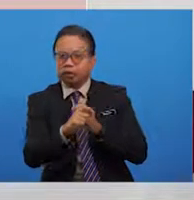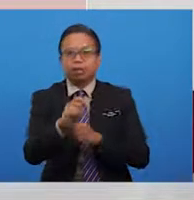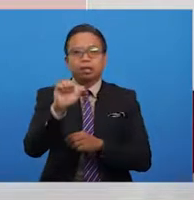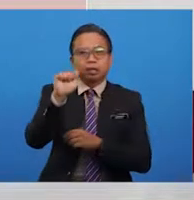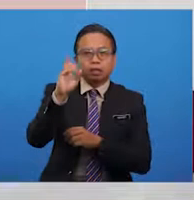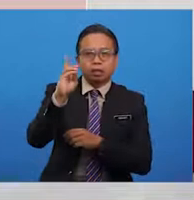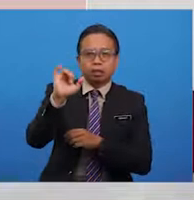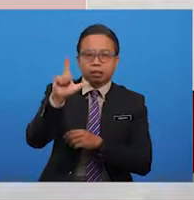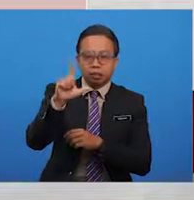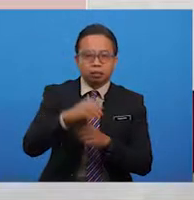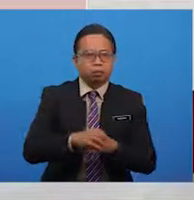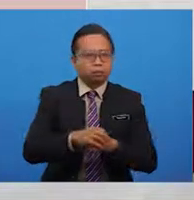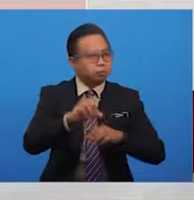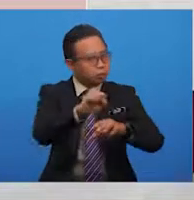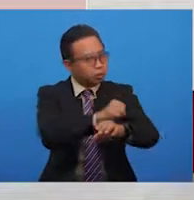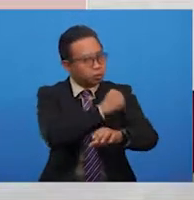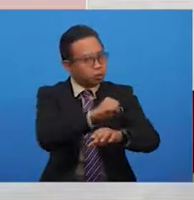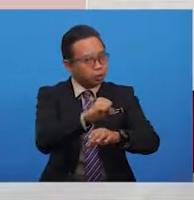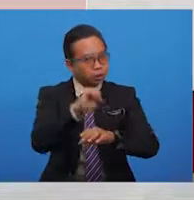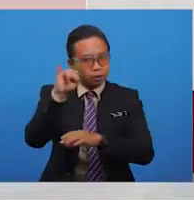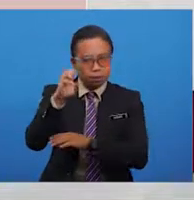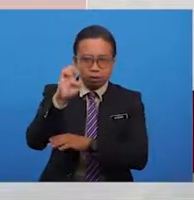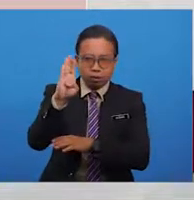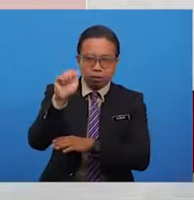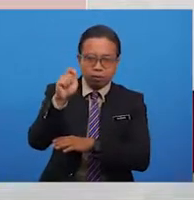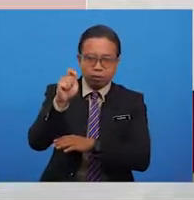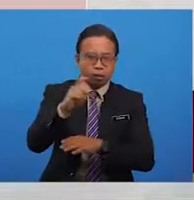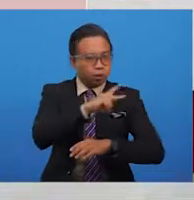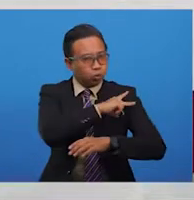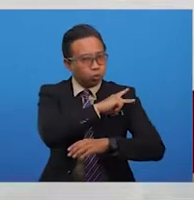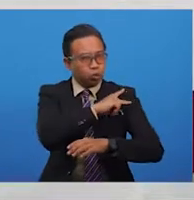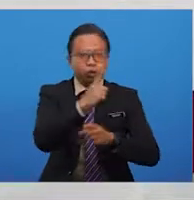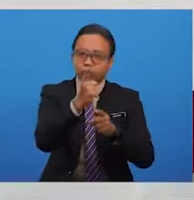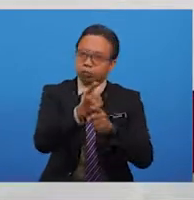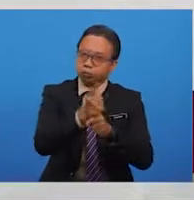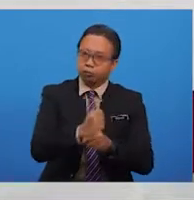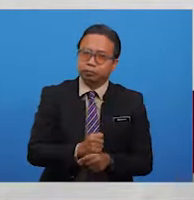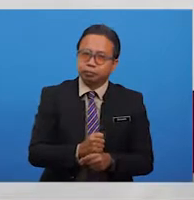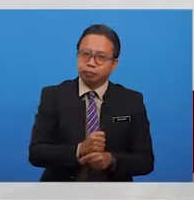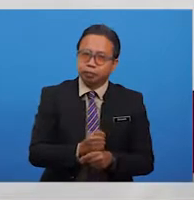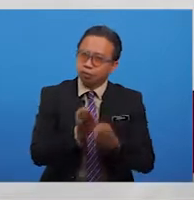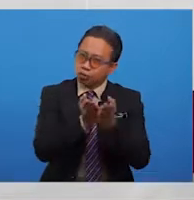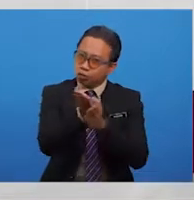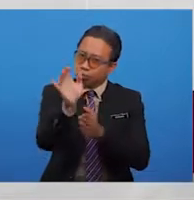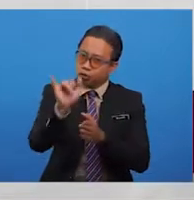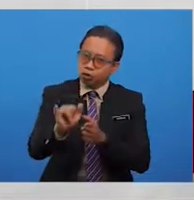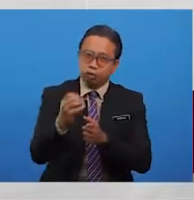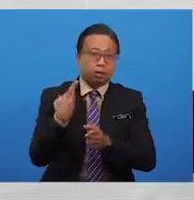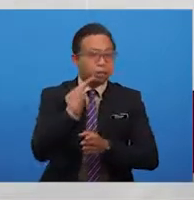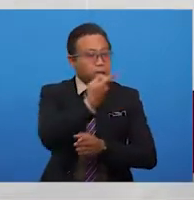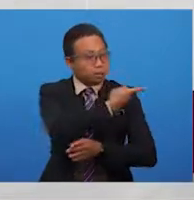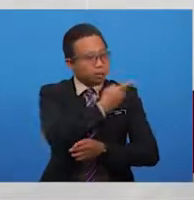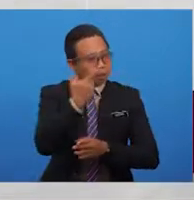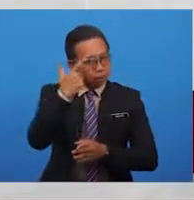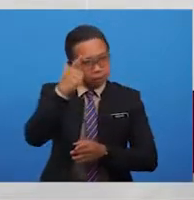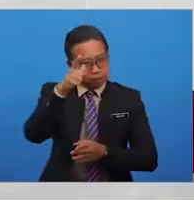penyajak beranggapan bahawa jebatlah pemimpin yang sebenar. Seterusnya, kita lihat pula